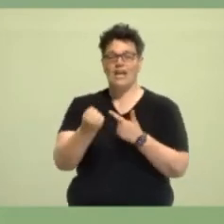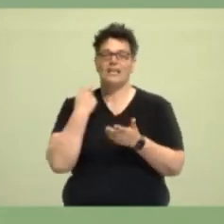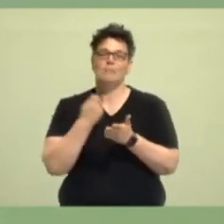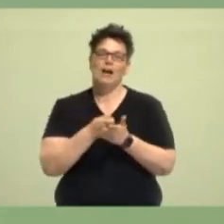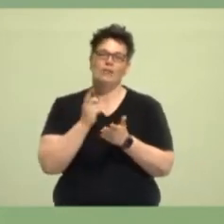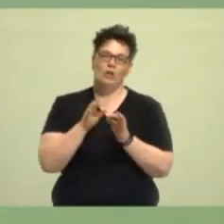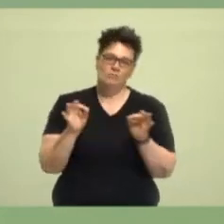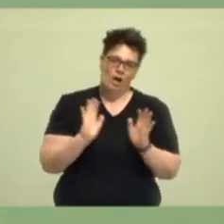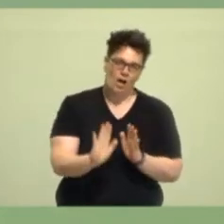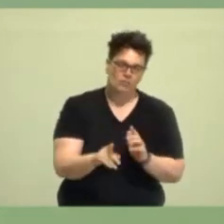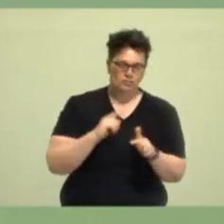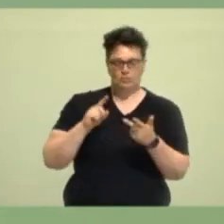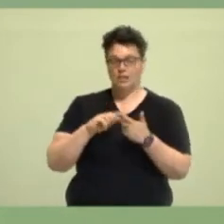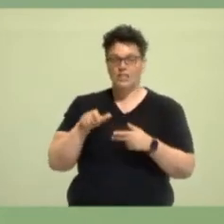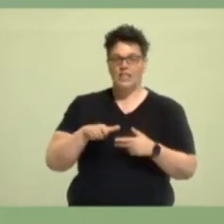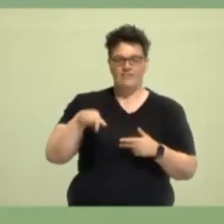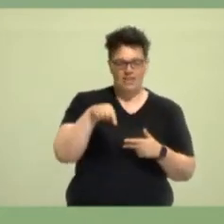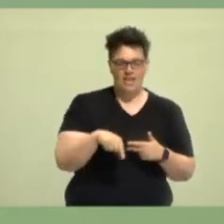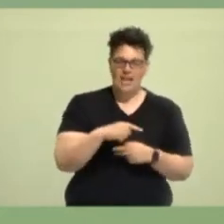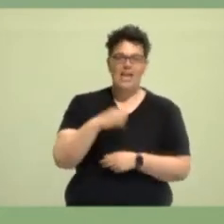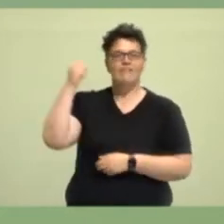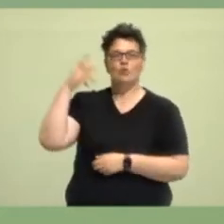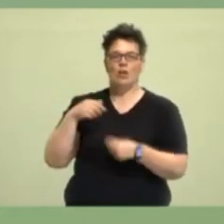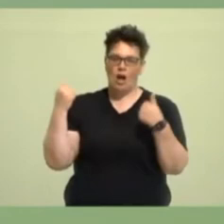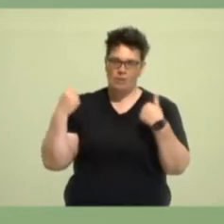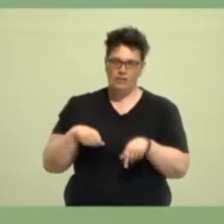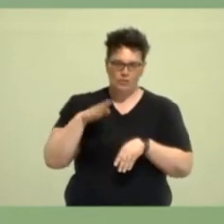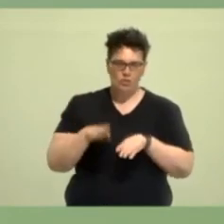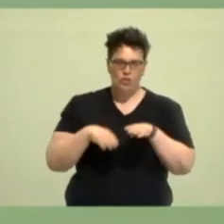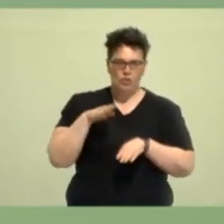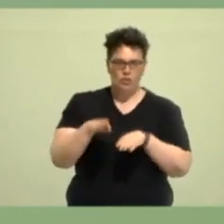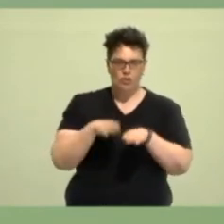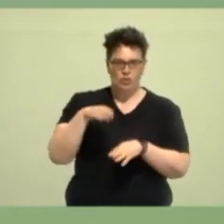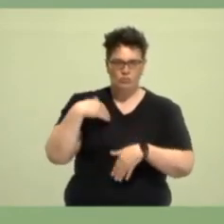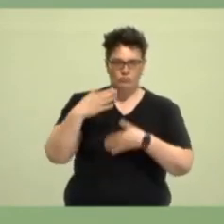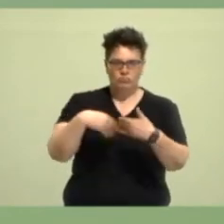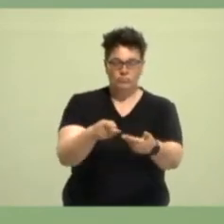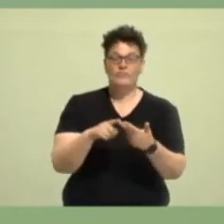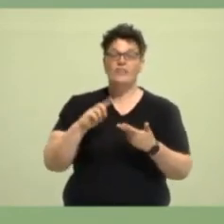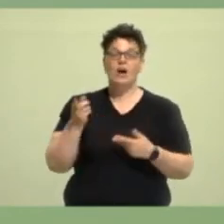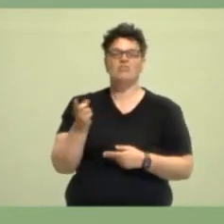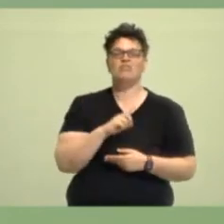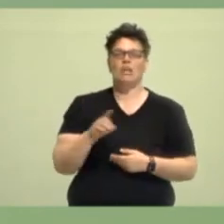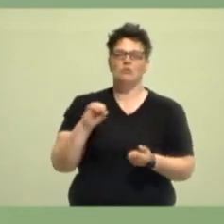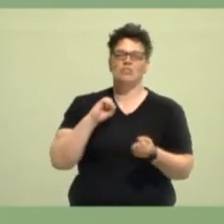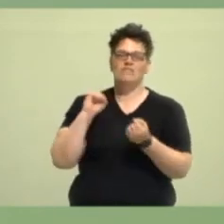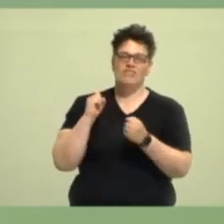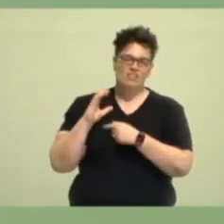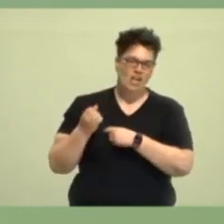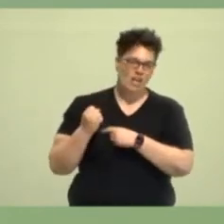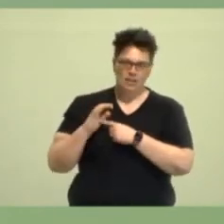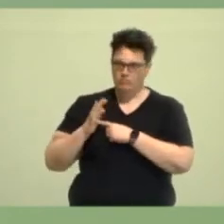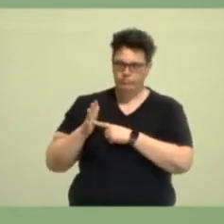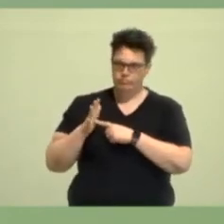In NRW wird die Solarpflicht schrittweise eingeführt. Wir bauen 1000 Windenergieanlagen. Wir steigen aus der